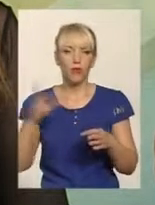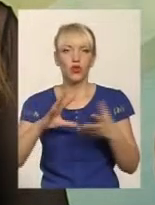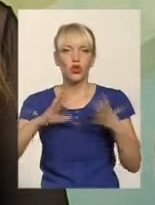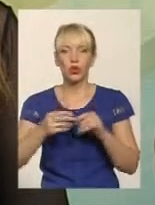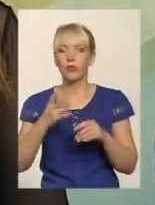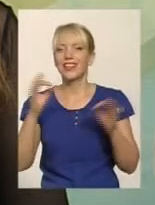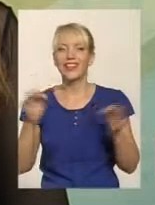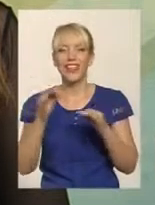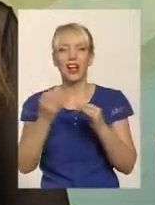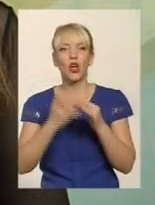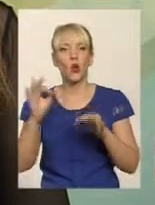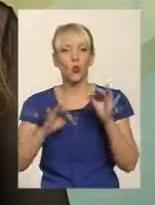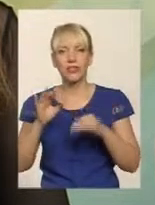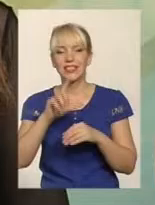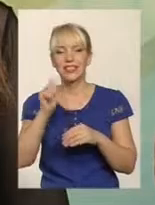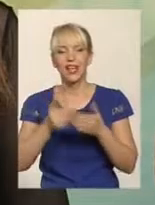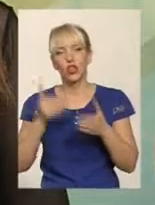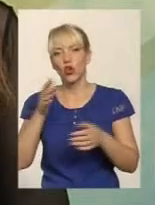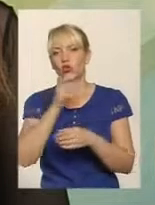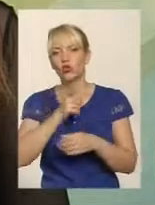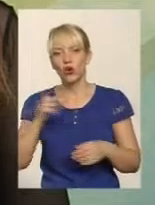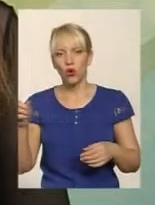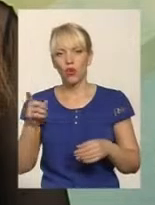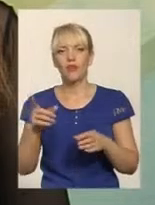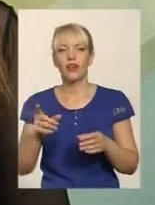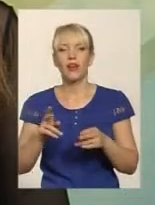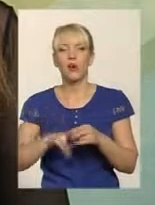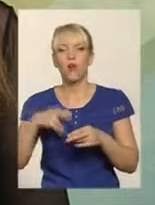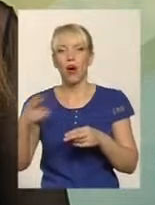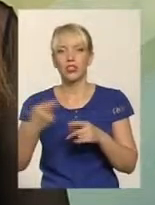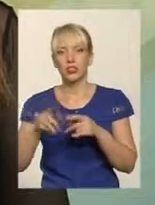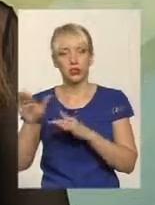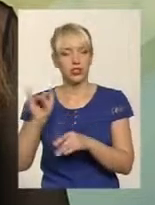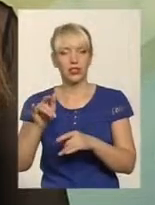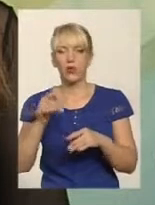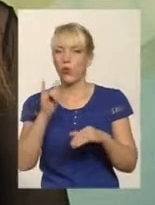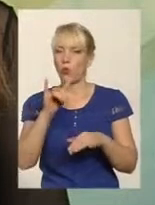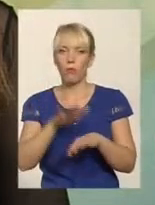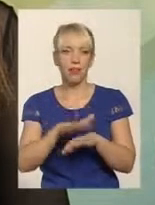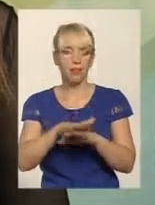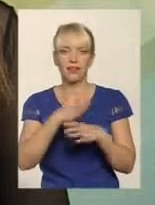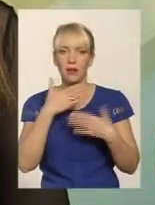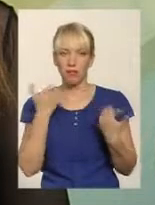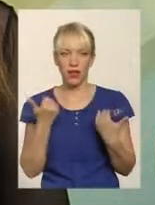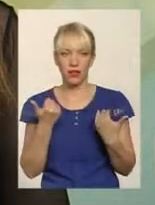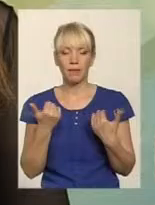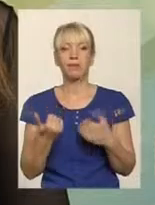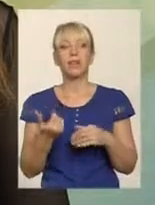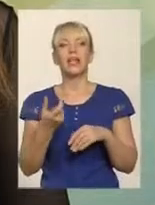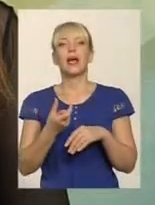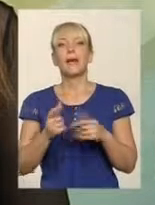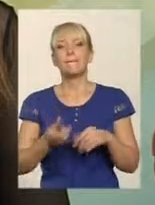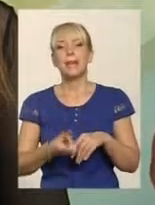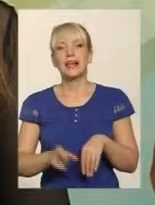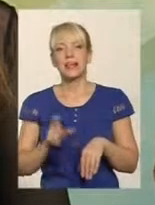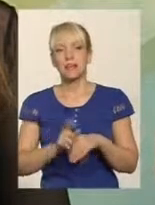Ніяких комісій за дострокове погашення цього кредиту в банках немає, відсутні. Максимальний